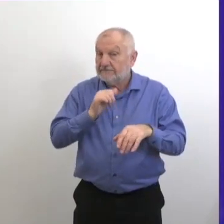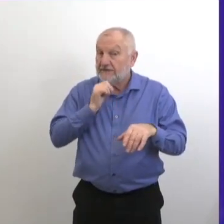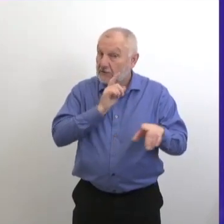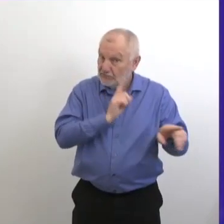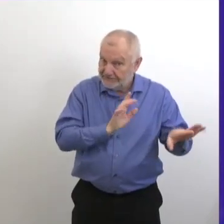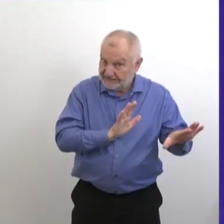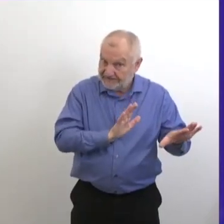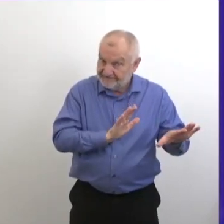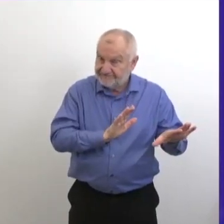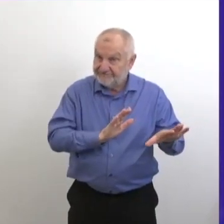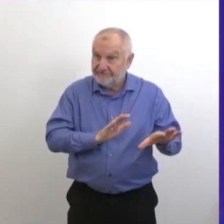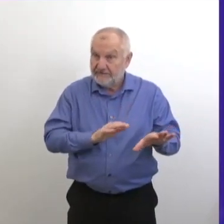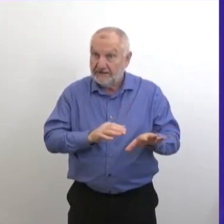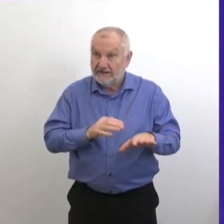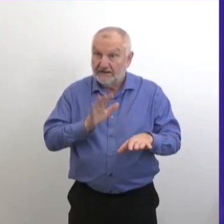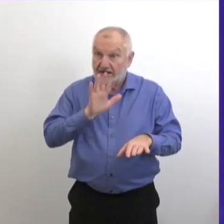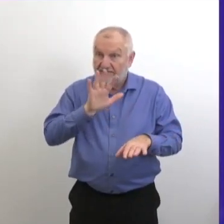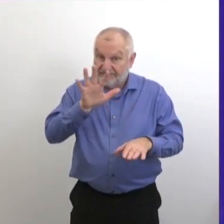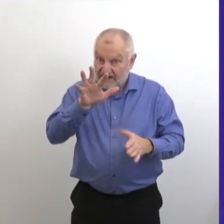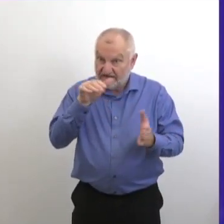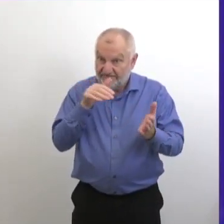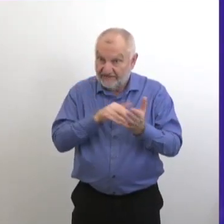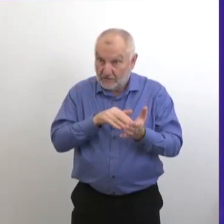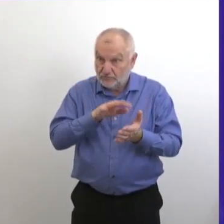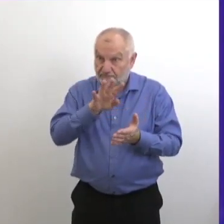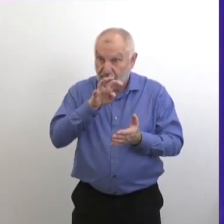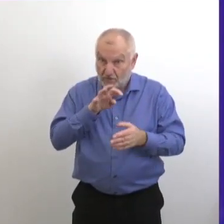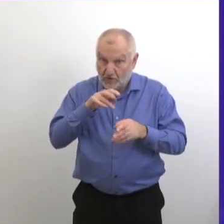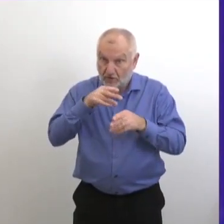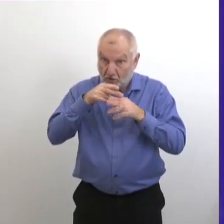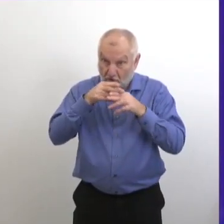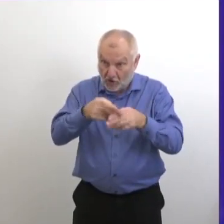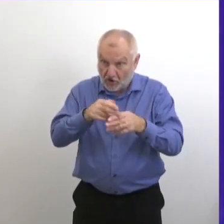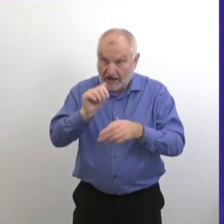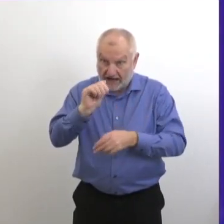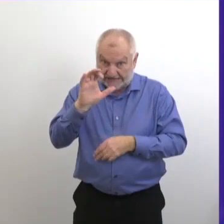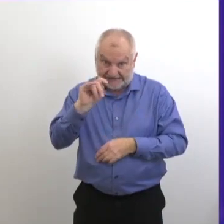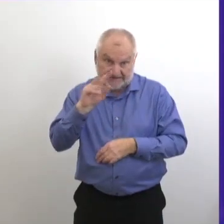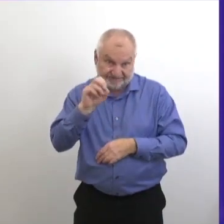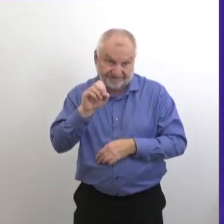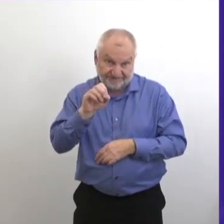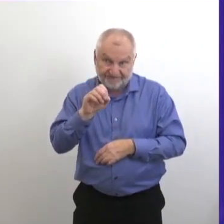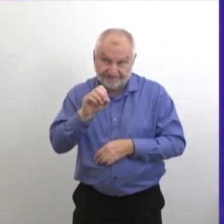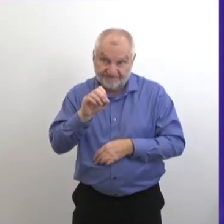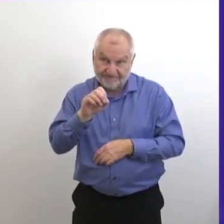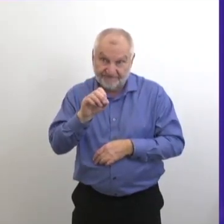Donc, à peu près 5400 cas qui sont liés, qui sont listés comme étant actifs.